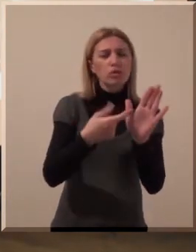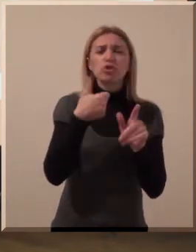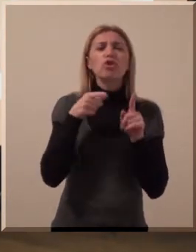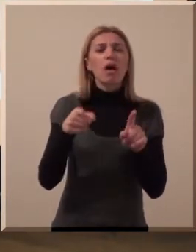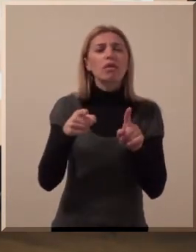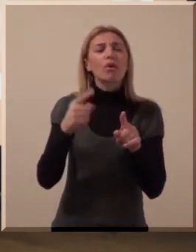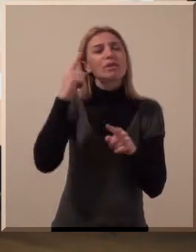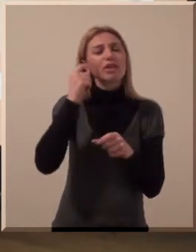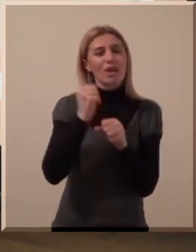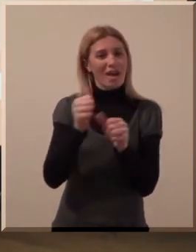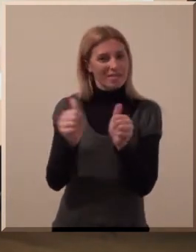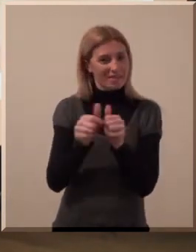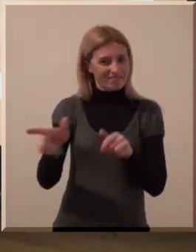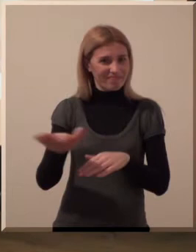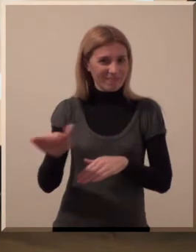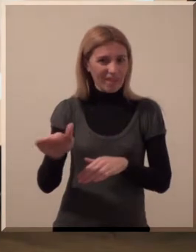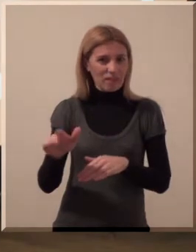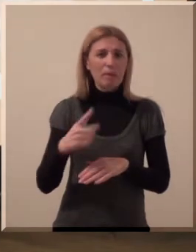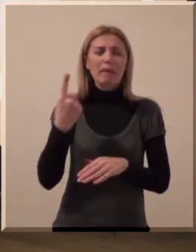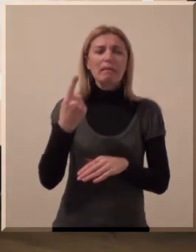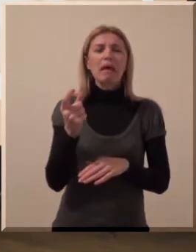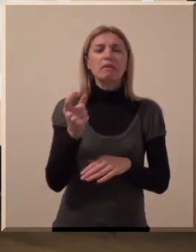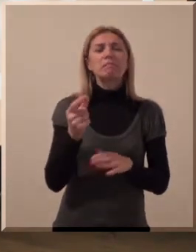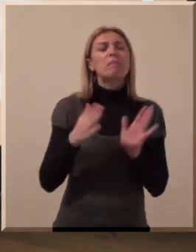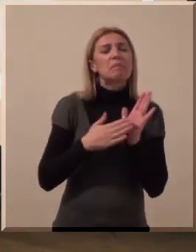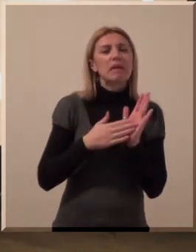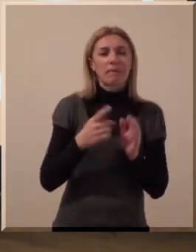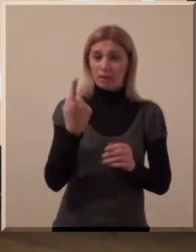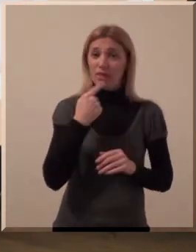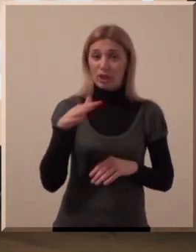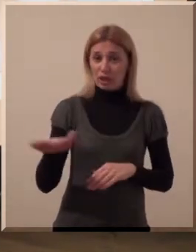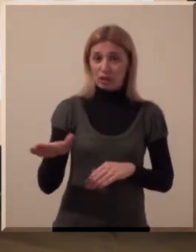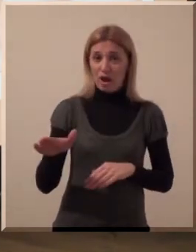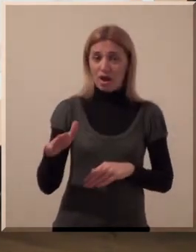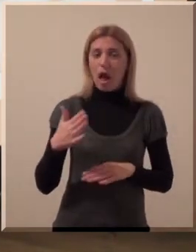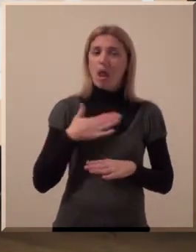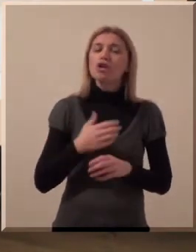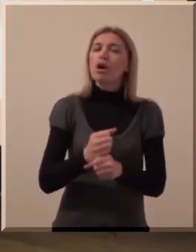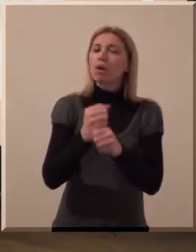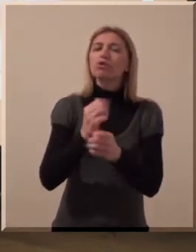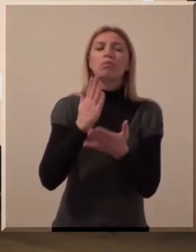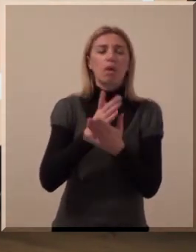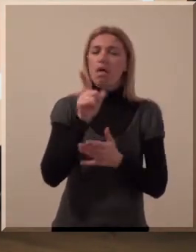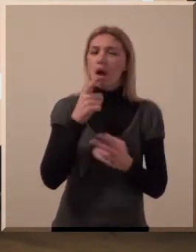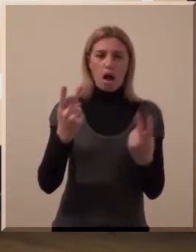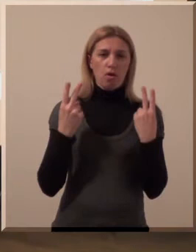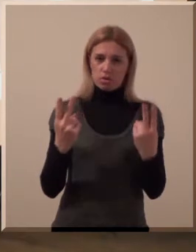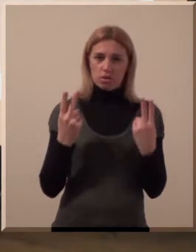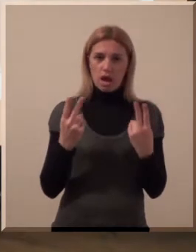Ovim sam vam htjela približiti šta to znači raditi sa njima. Znaš ću vam jedan primjer jednog dečaka kojem je